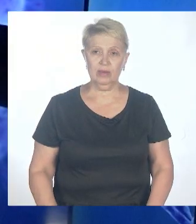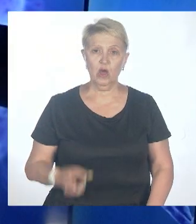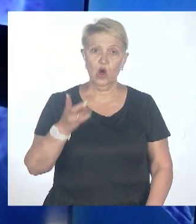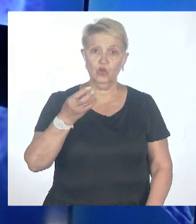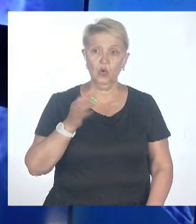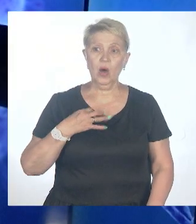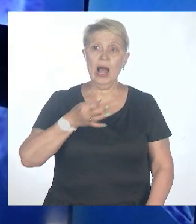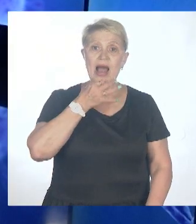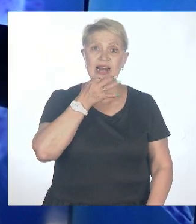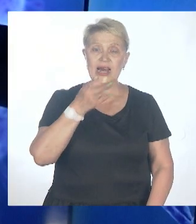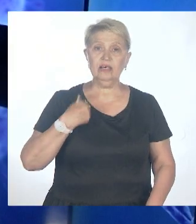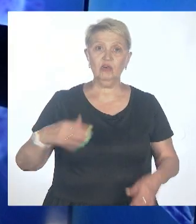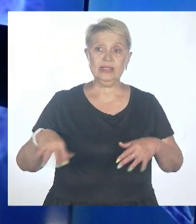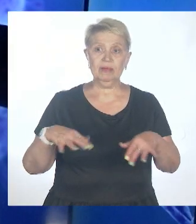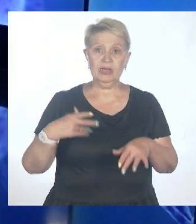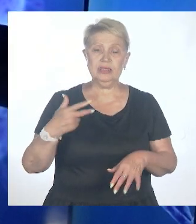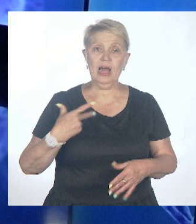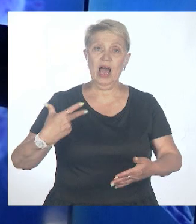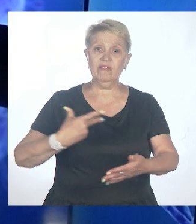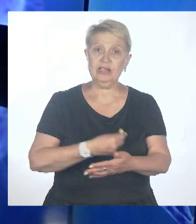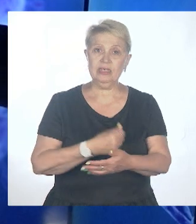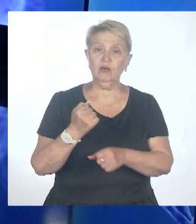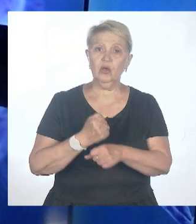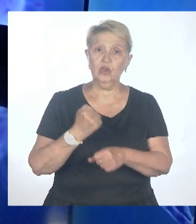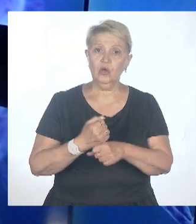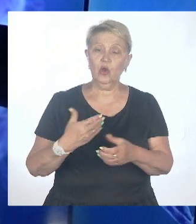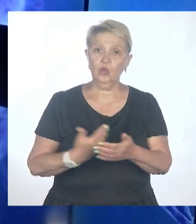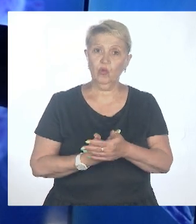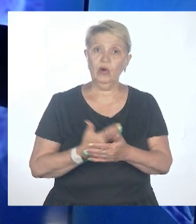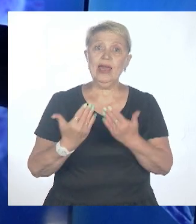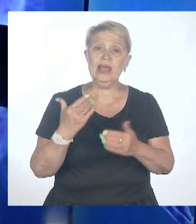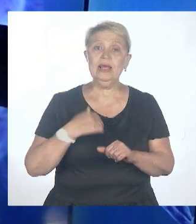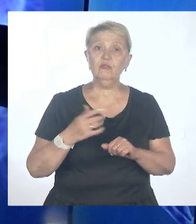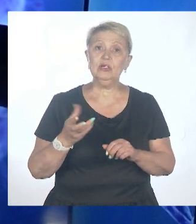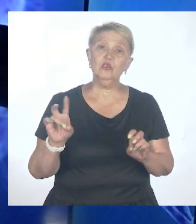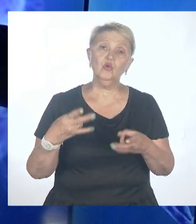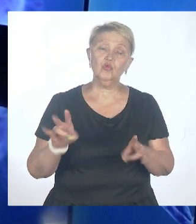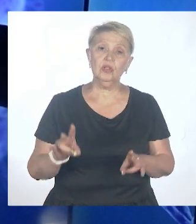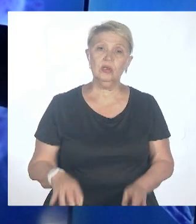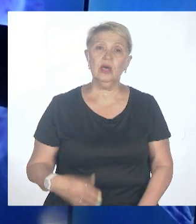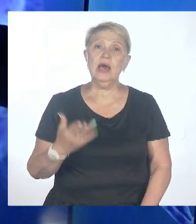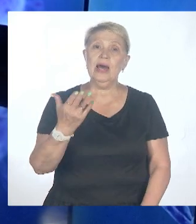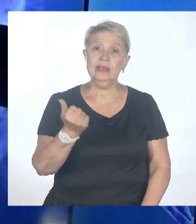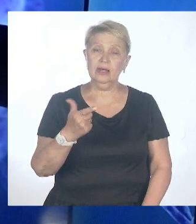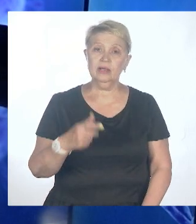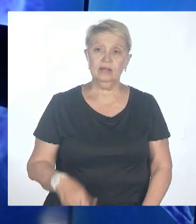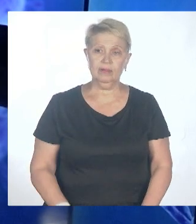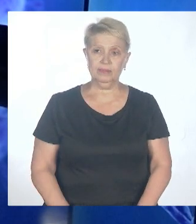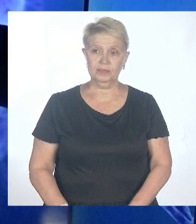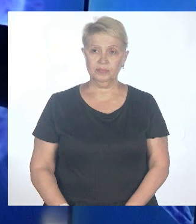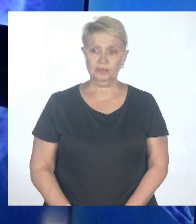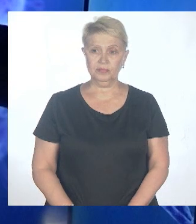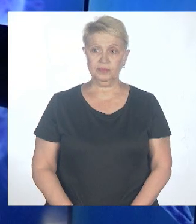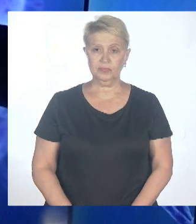расслабляться. Так вакцину-то делать в очередной раз? Ревакцинацию надо? Смотрите, да, действительно, сейчас нужно